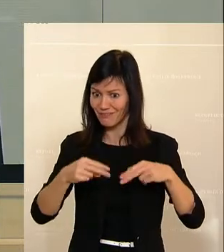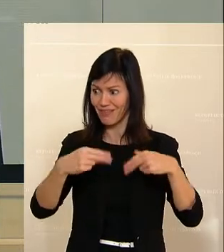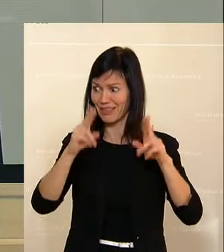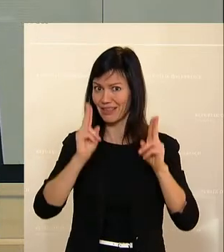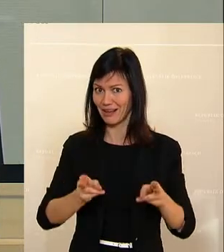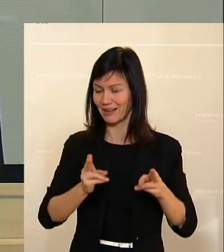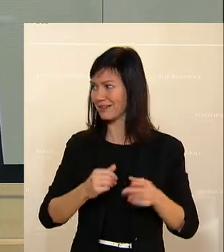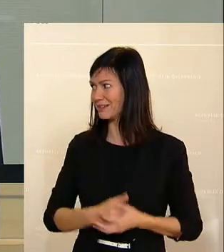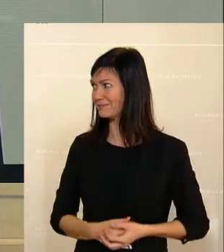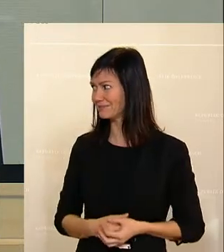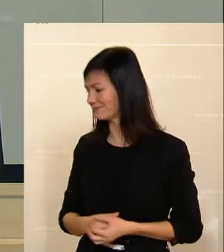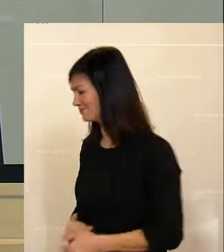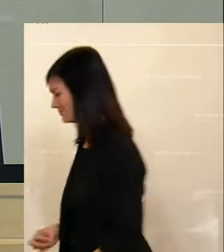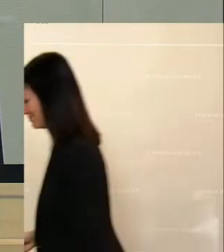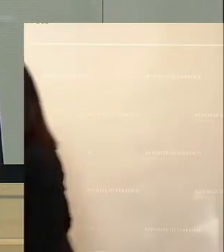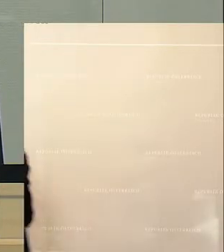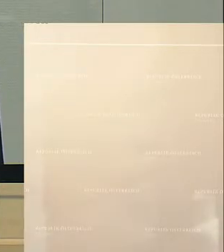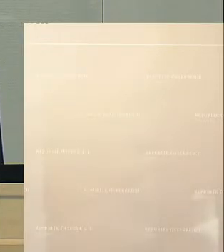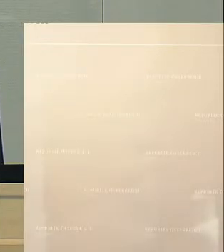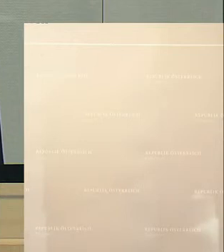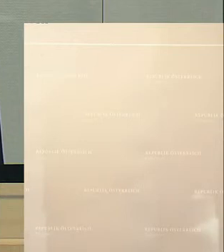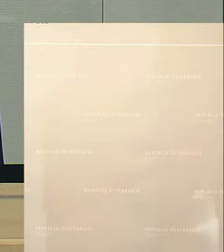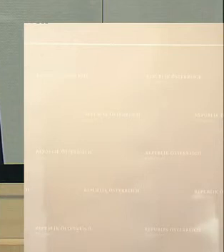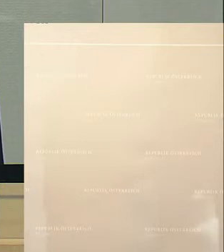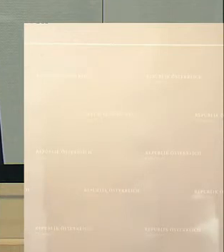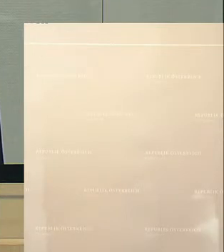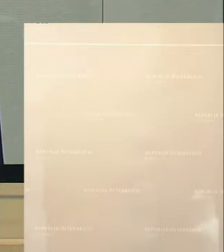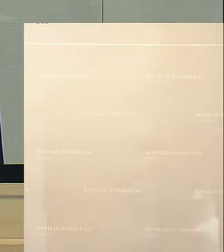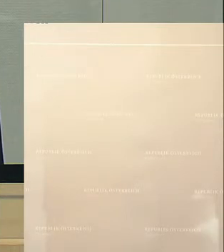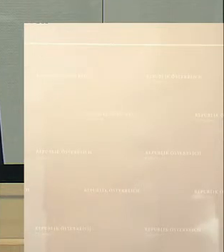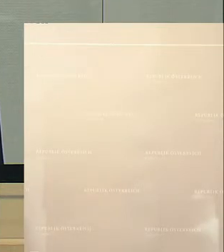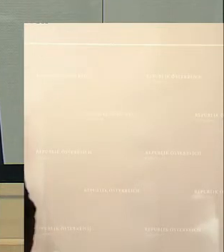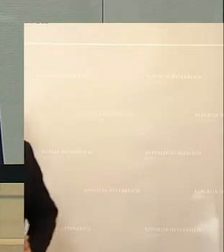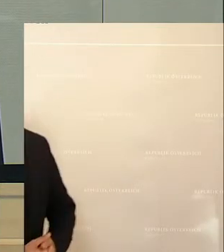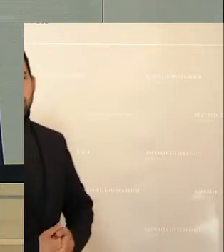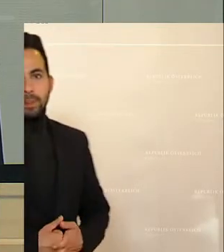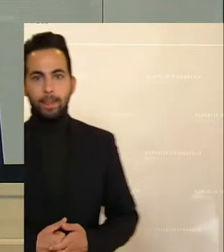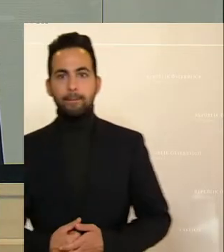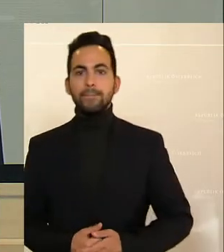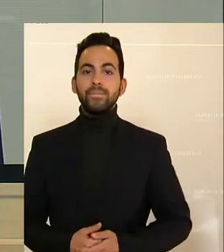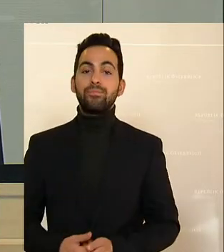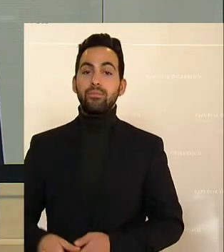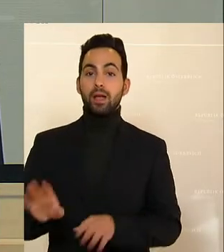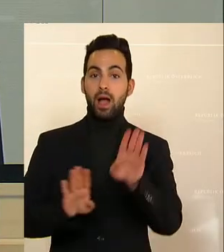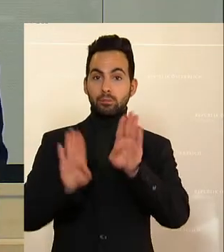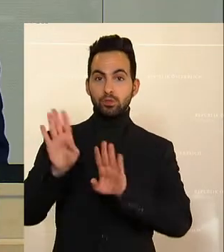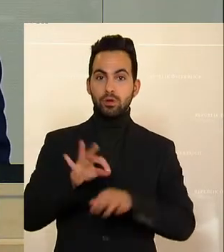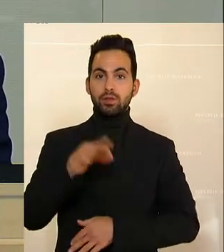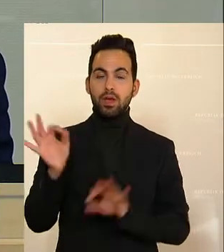immer fix im Kroki, allerdings jetzt nicht erforderlich. Und wir kommen gleich zur Abstimmung über